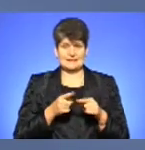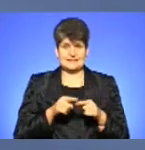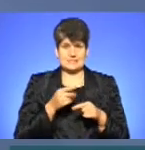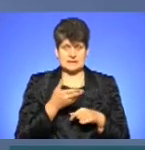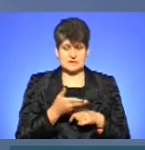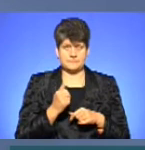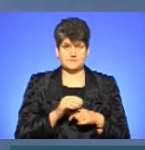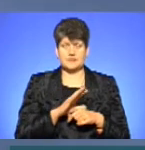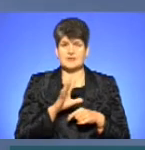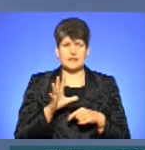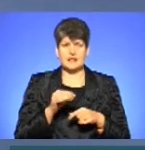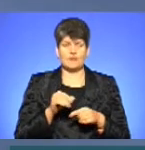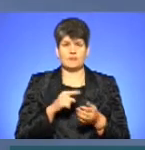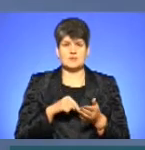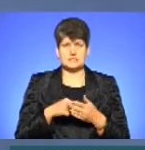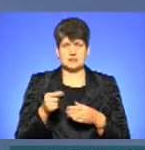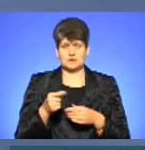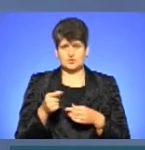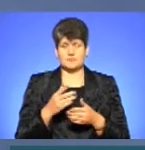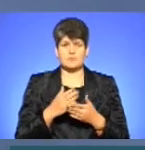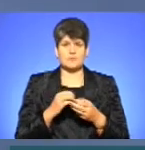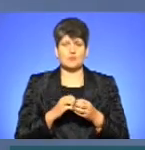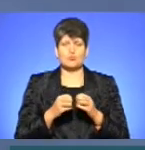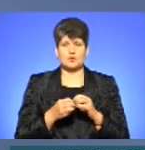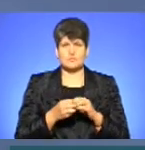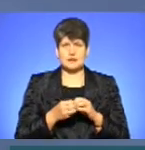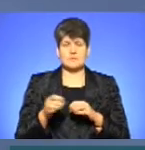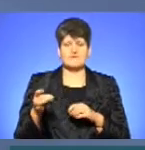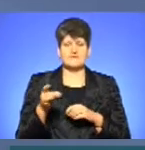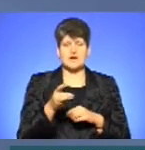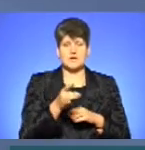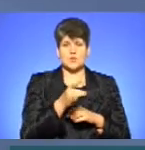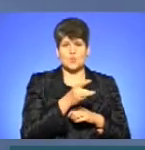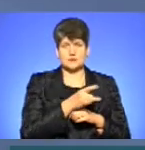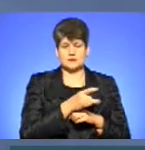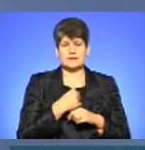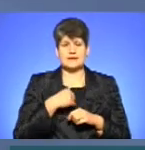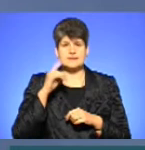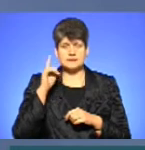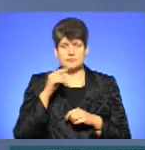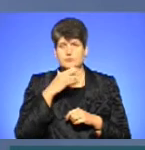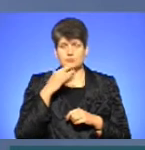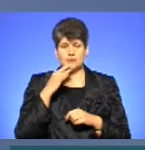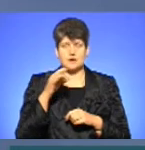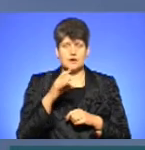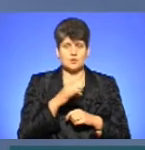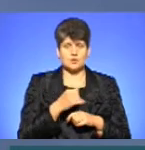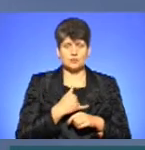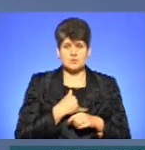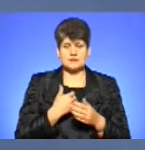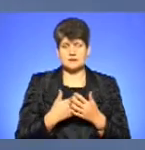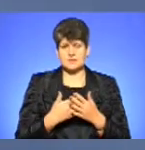Не так в самому місті Тернополі, як маємо проблеми великі по районах, тому що я знаю в багатьох районах, нас, наприклад,